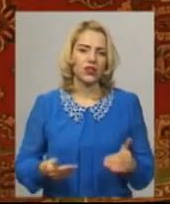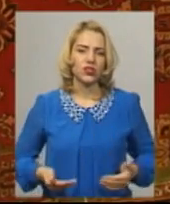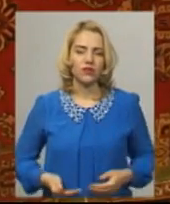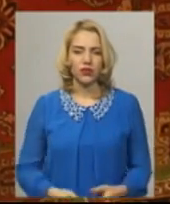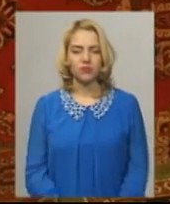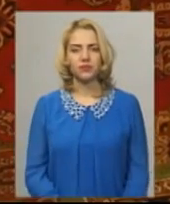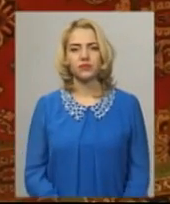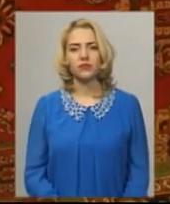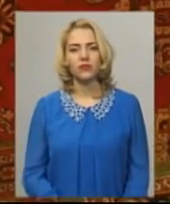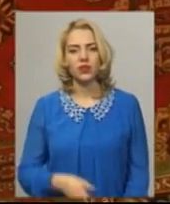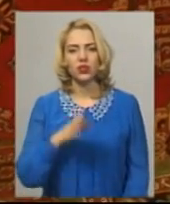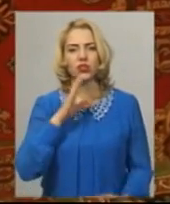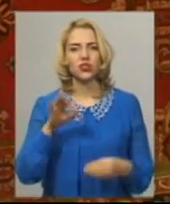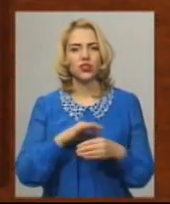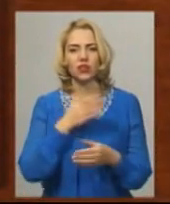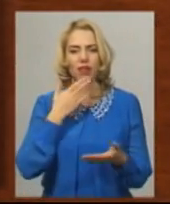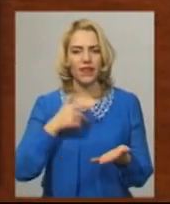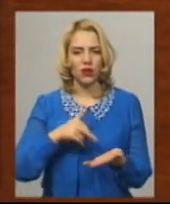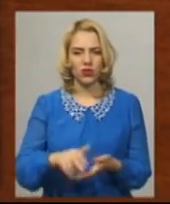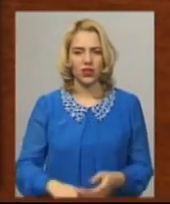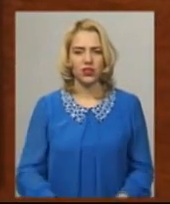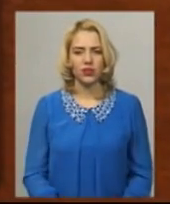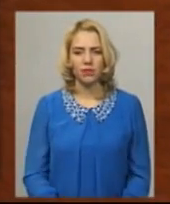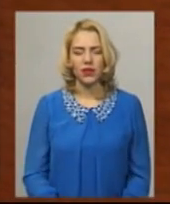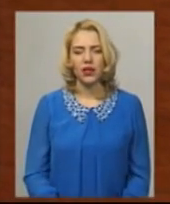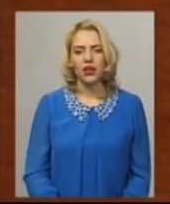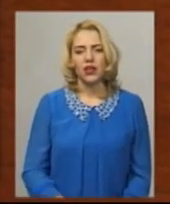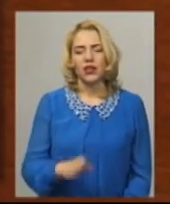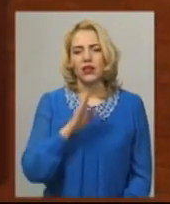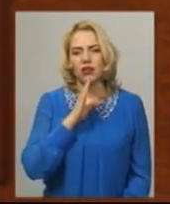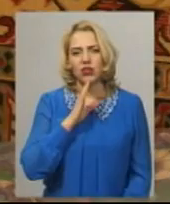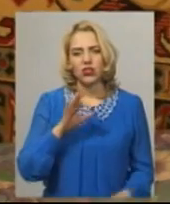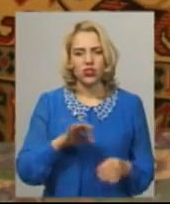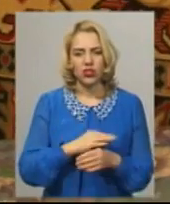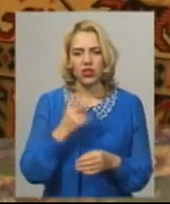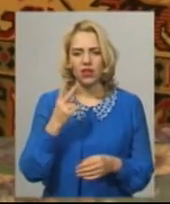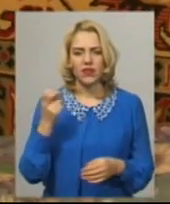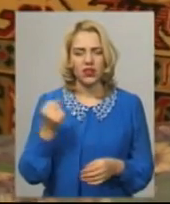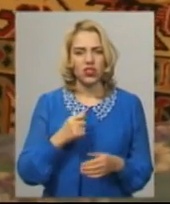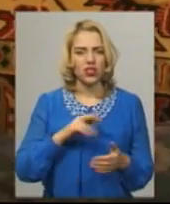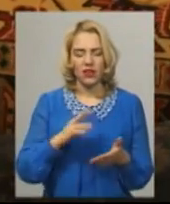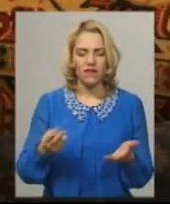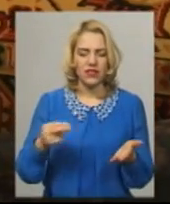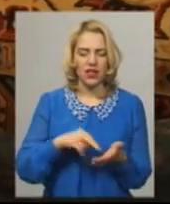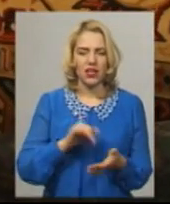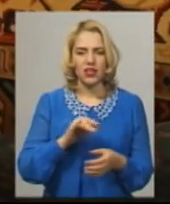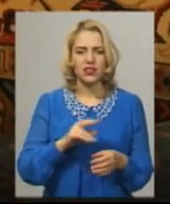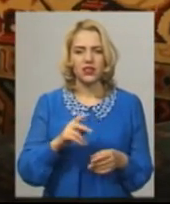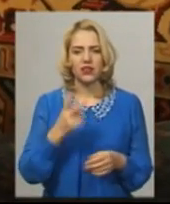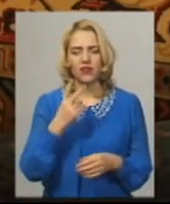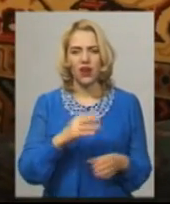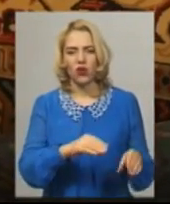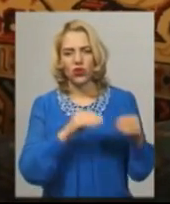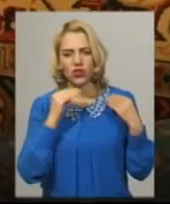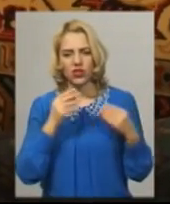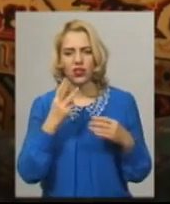квартирі живемо. І жінка не ходяча. Зіна Ірха більше двох тижнів не встає з ліжка. Два одіяла, на ніч три